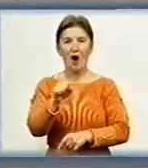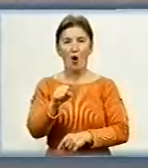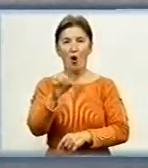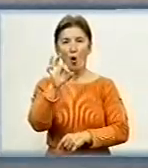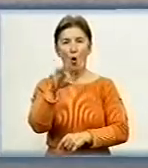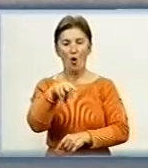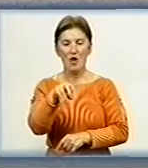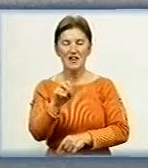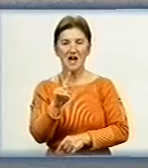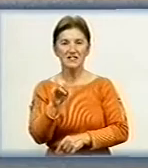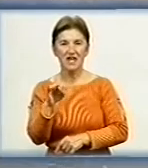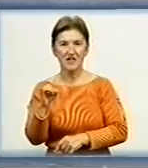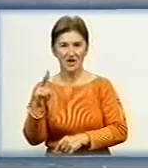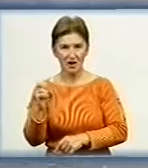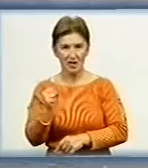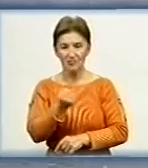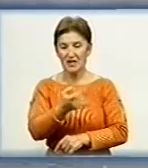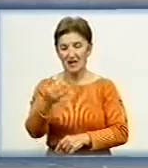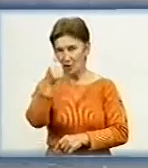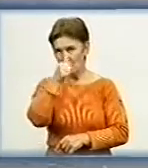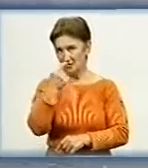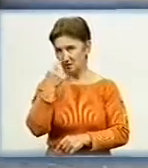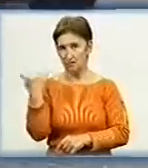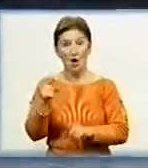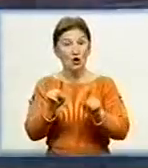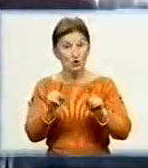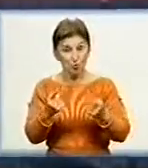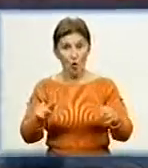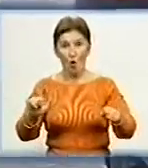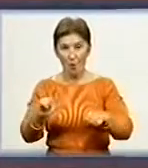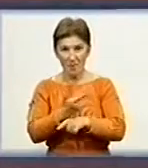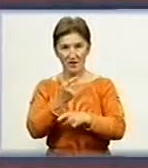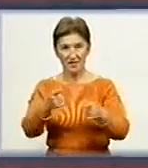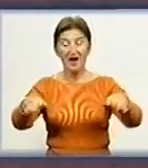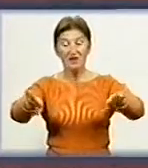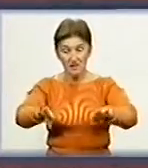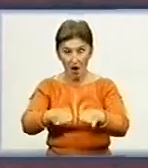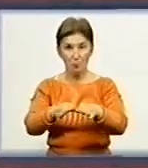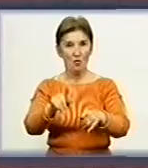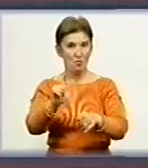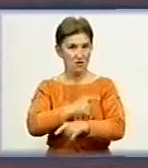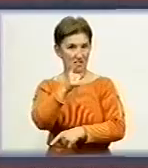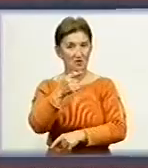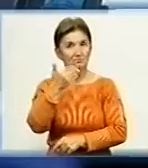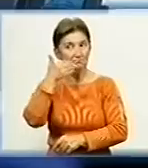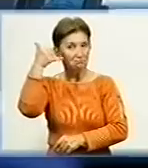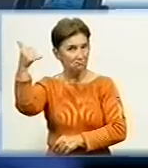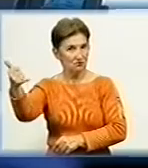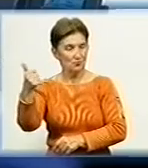місцевих, ремонт тут провели кілька місяців тому. Чому на дорозі знову я, ми з'ясовуємо, зателефонувавши підряднику.